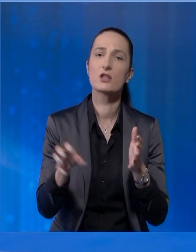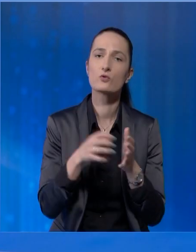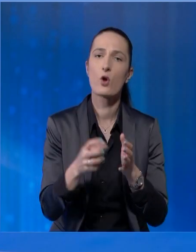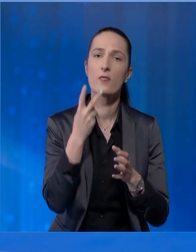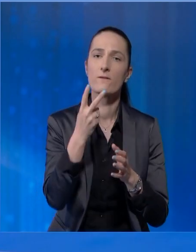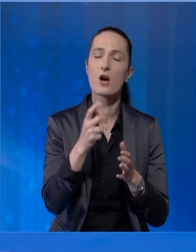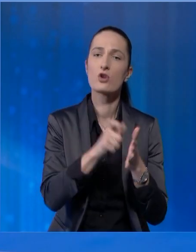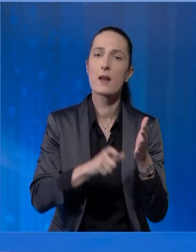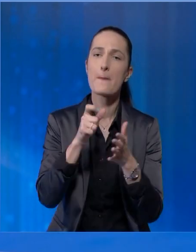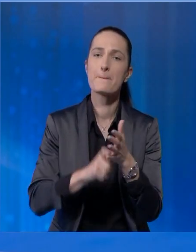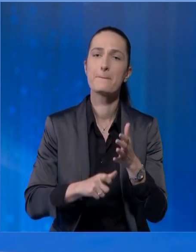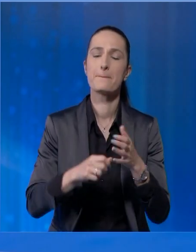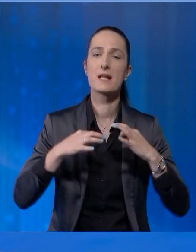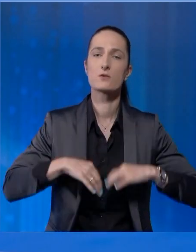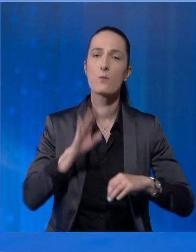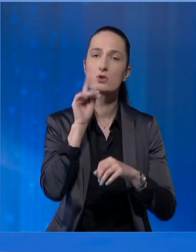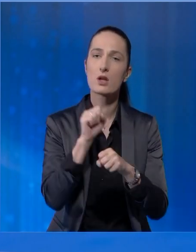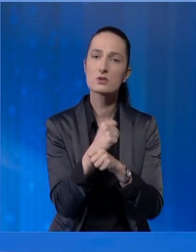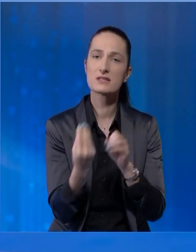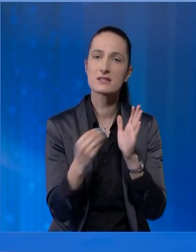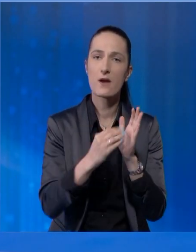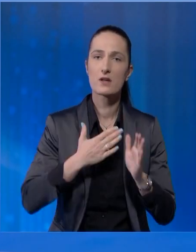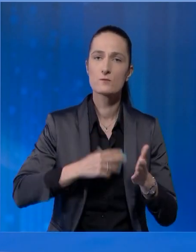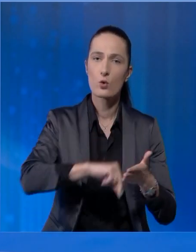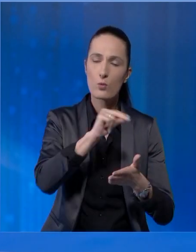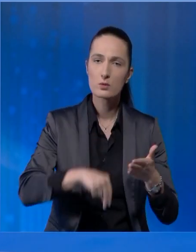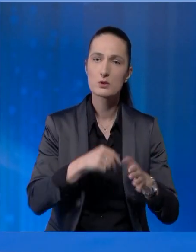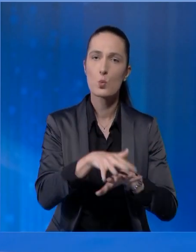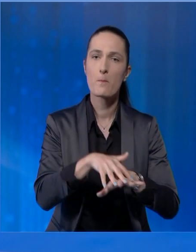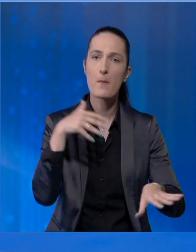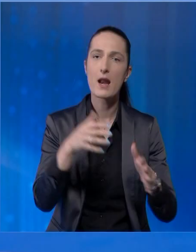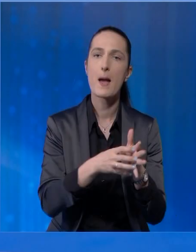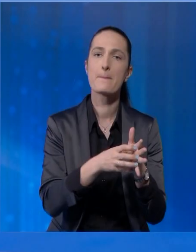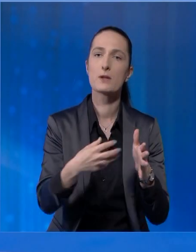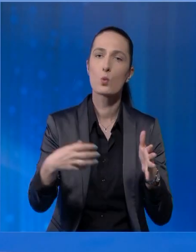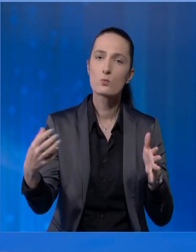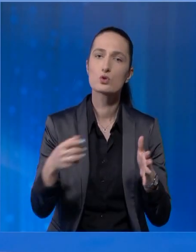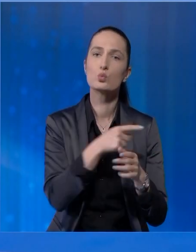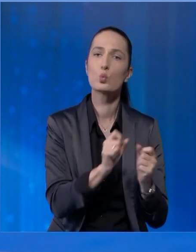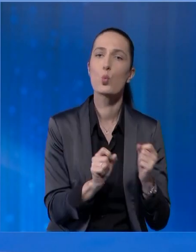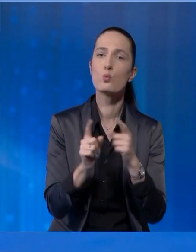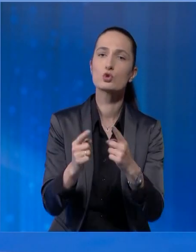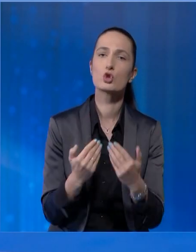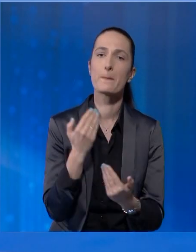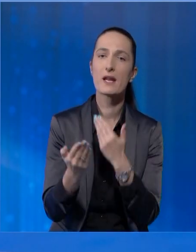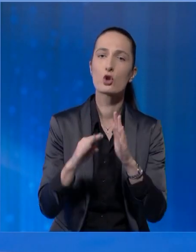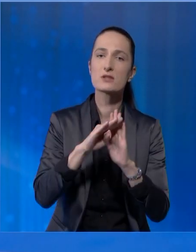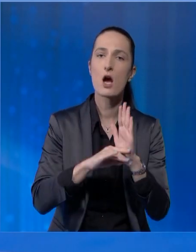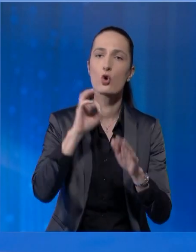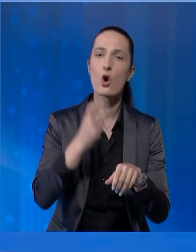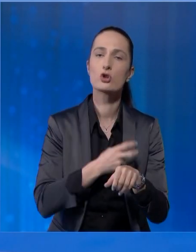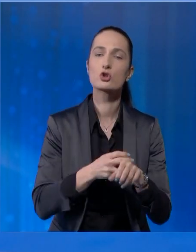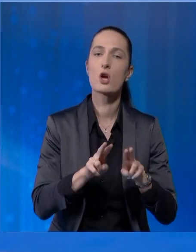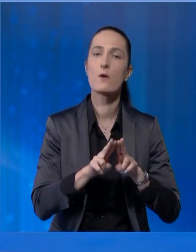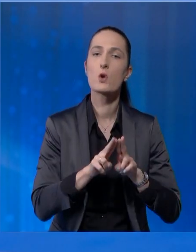sljedništvo. Dva člana predsjedništva Bosne i Hercegovine su stavila svoj potpis i u parlamentarnu proceduru je upućen prijedlog